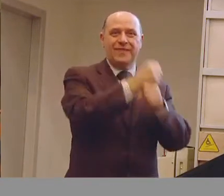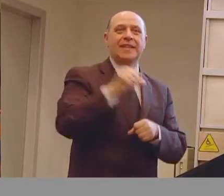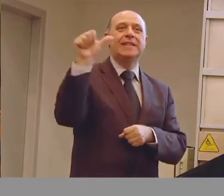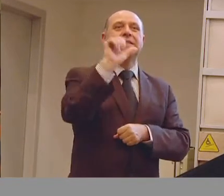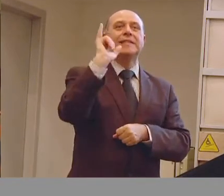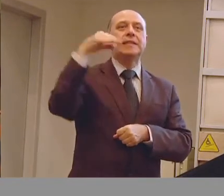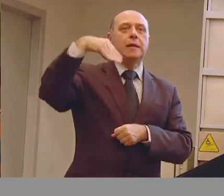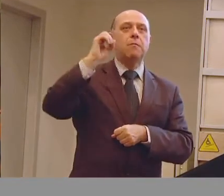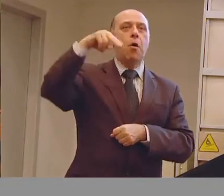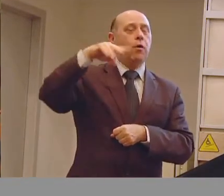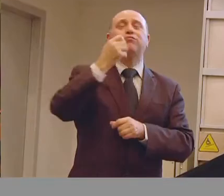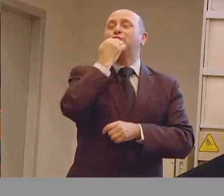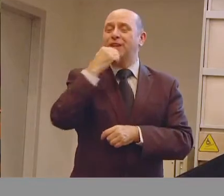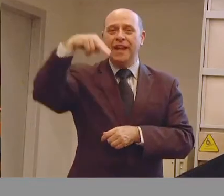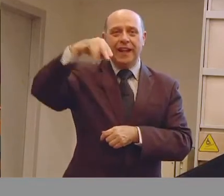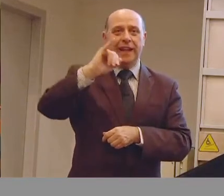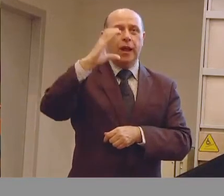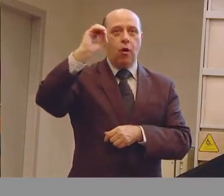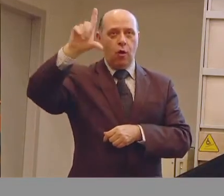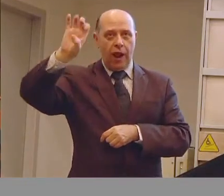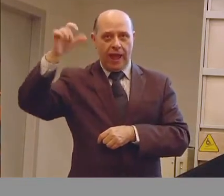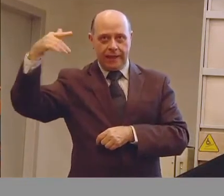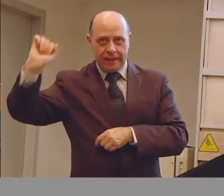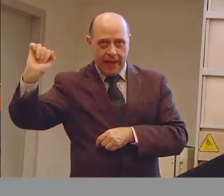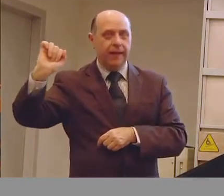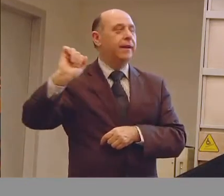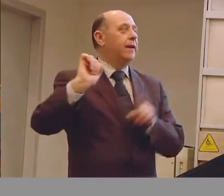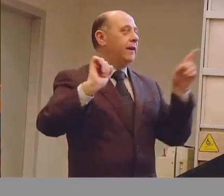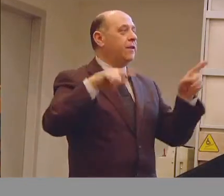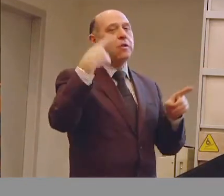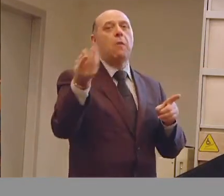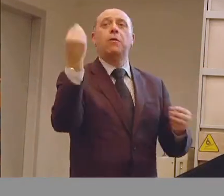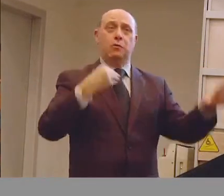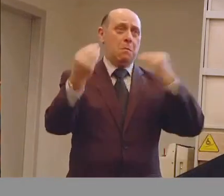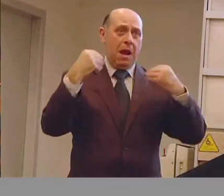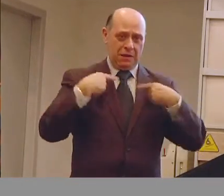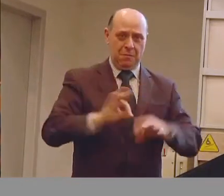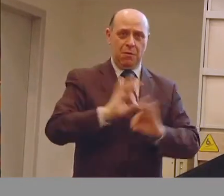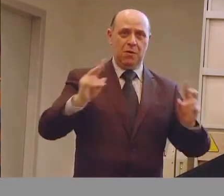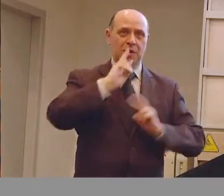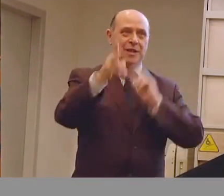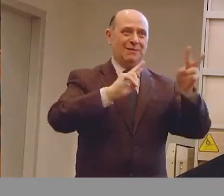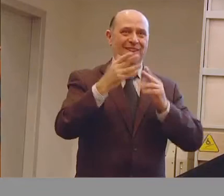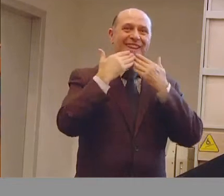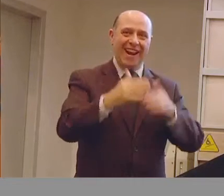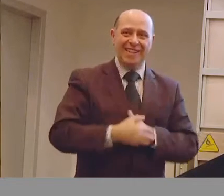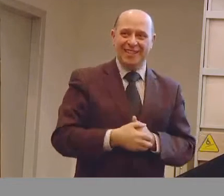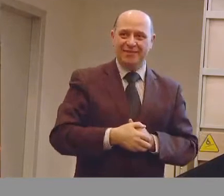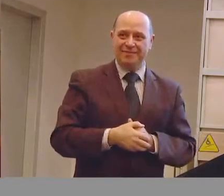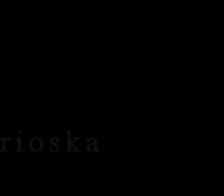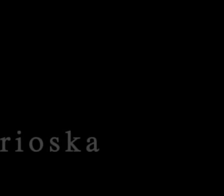Nicoletta e poi se ci saranno delle domande siamo qua a disposizione. Grazie a mille.